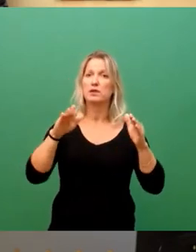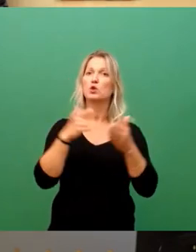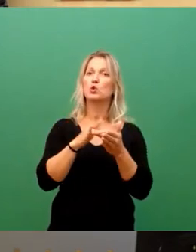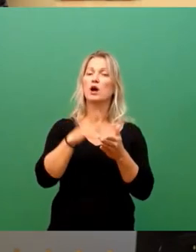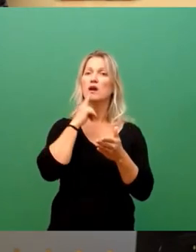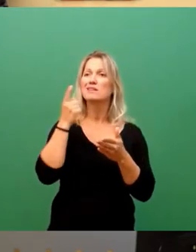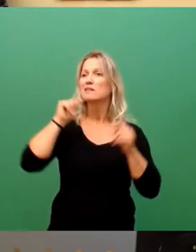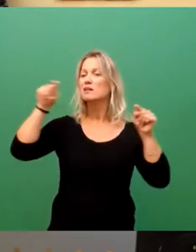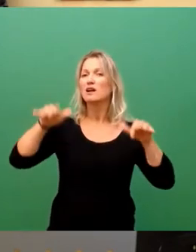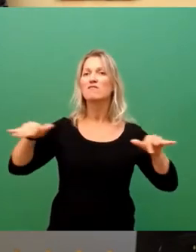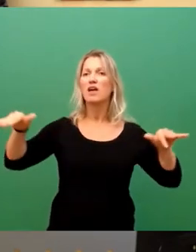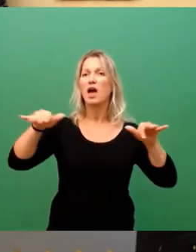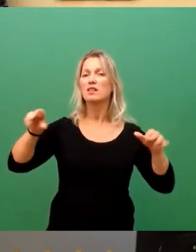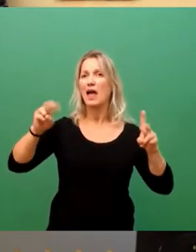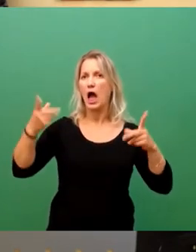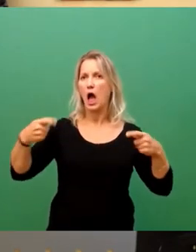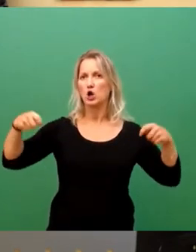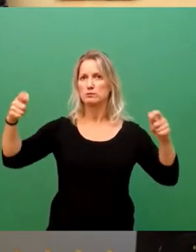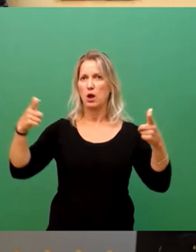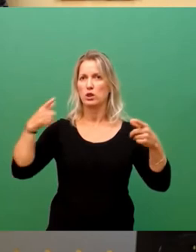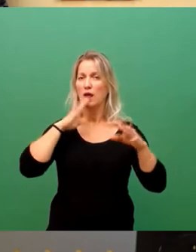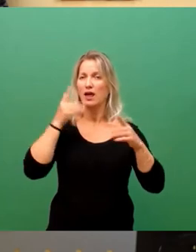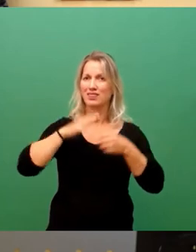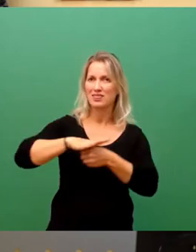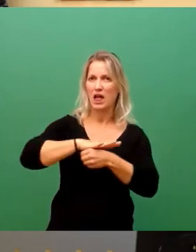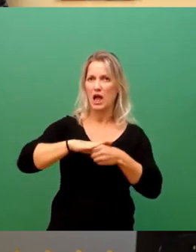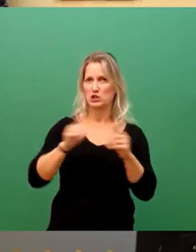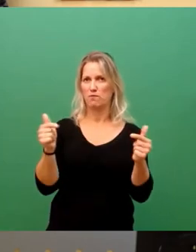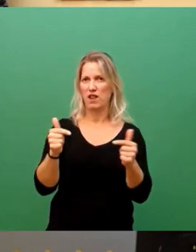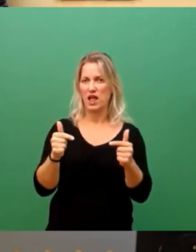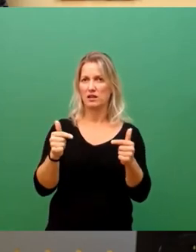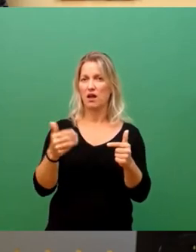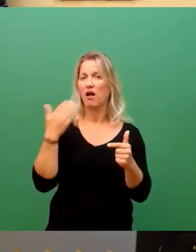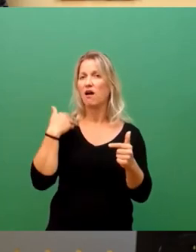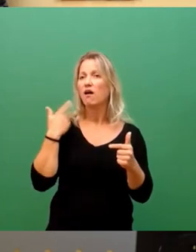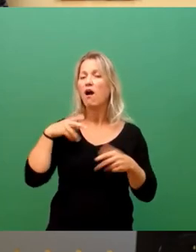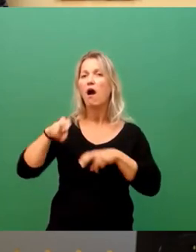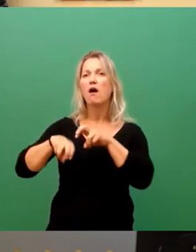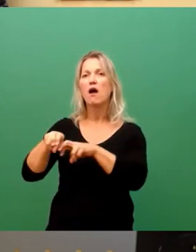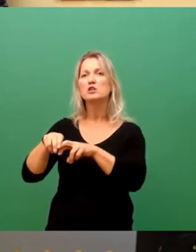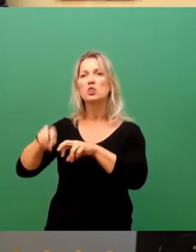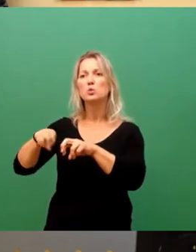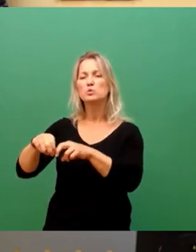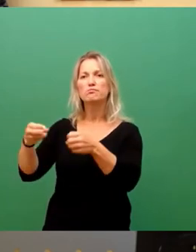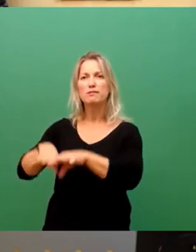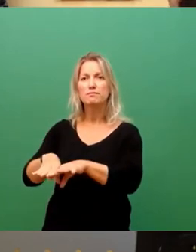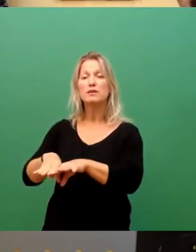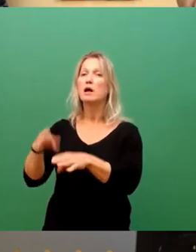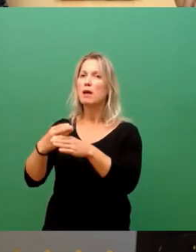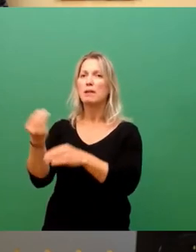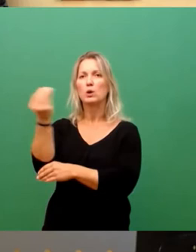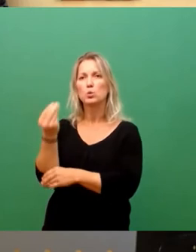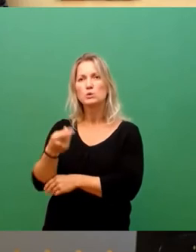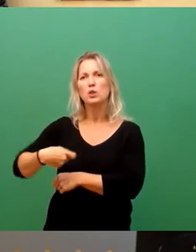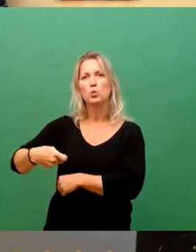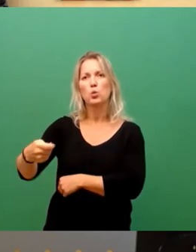Gewässer und Pflege von Teichen, veränderte agrarische Nutzung, zum Beispiel der Verzicht auf Kunstdüngereinsatz und